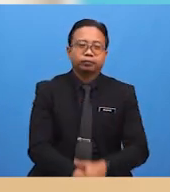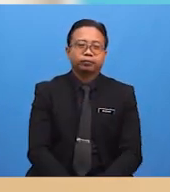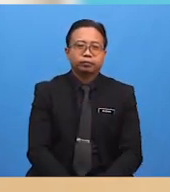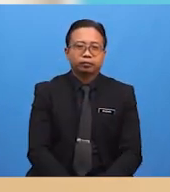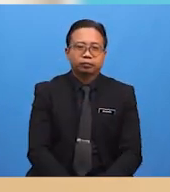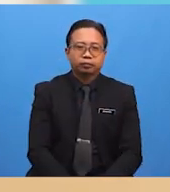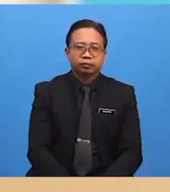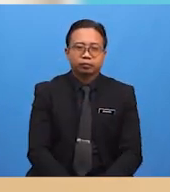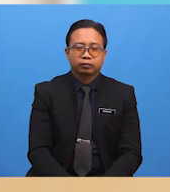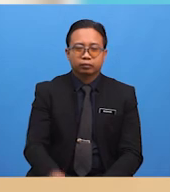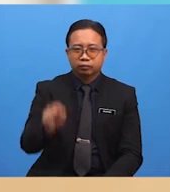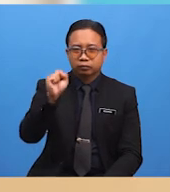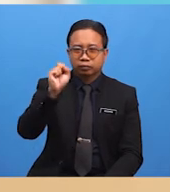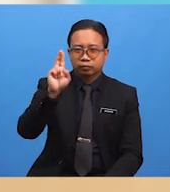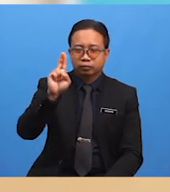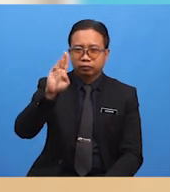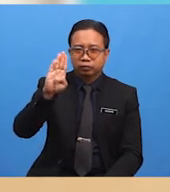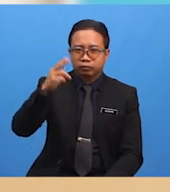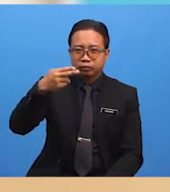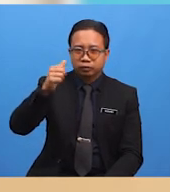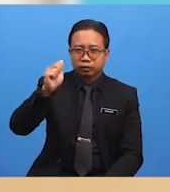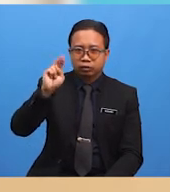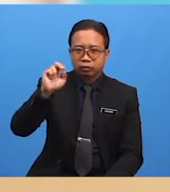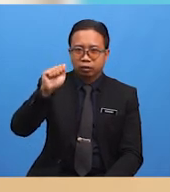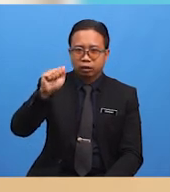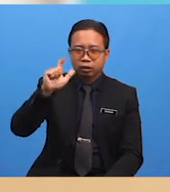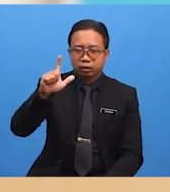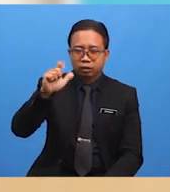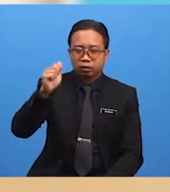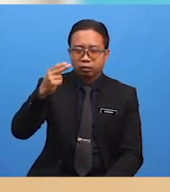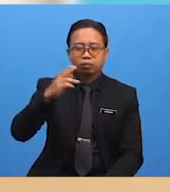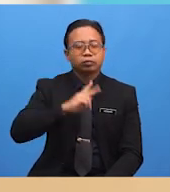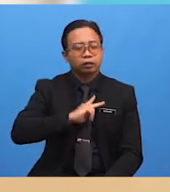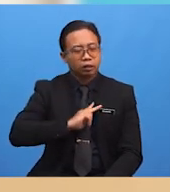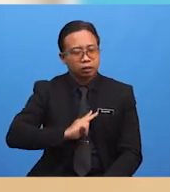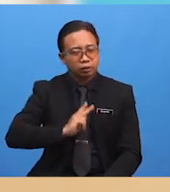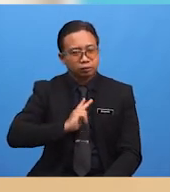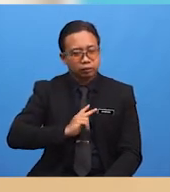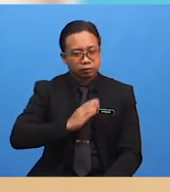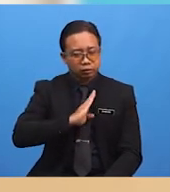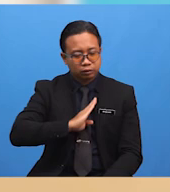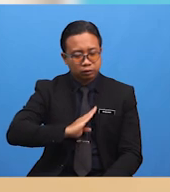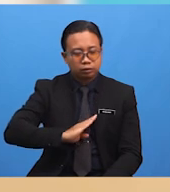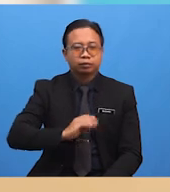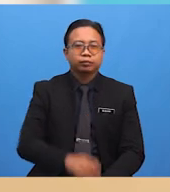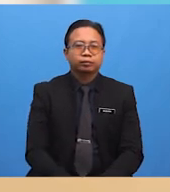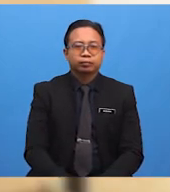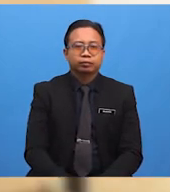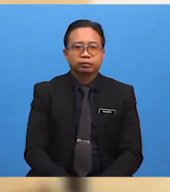Subhanallah Tenangnya Perasaan Dan Fikiran Kita Bukan